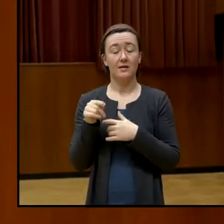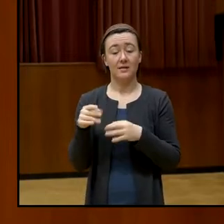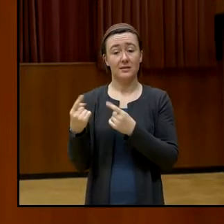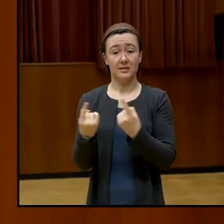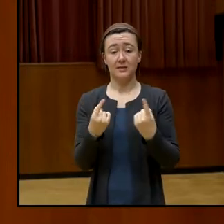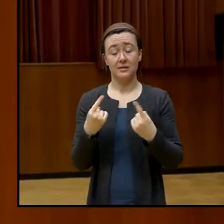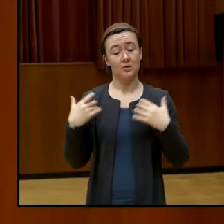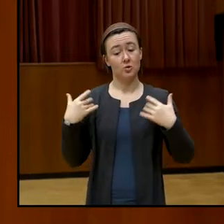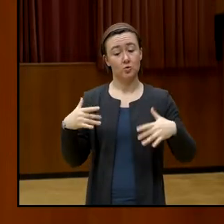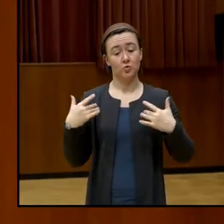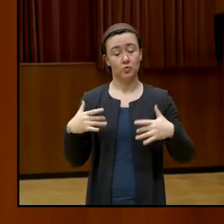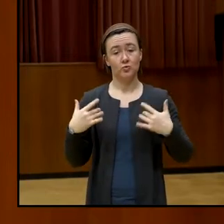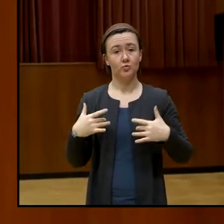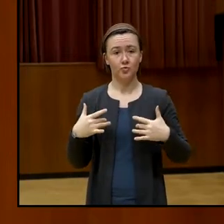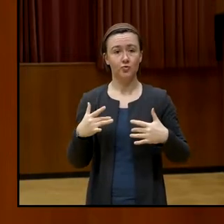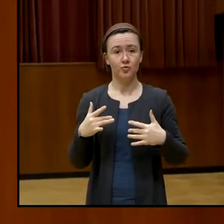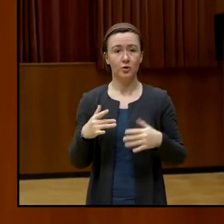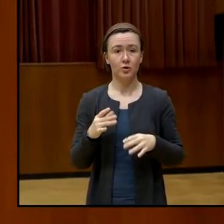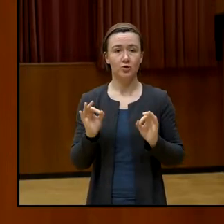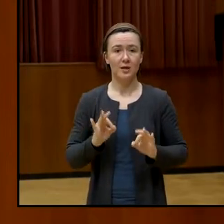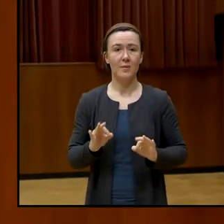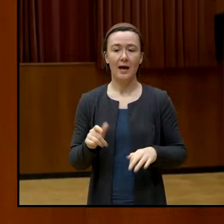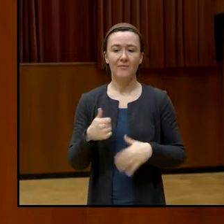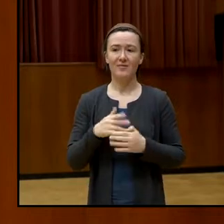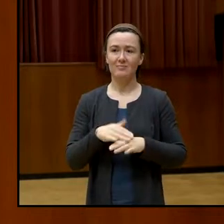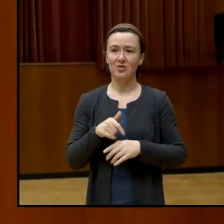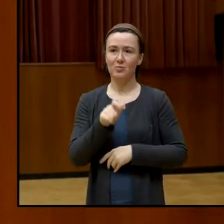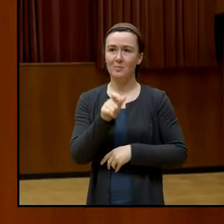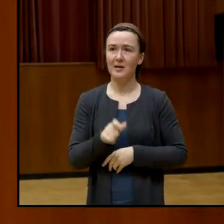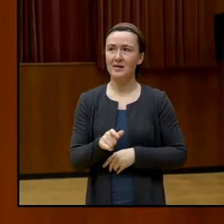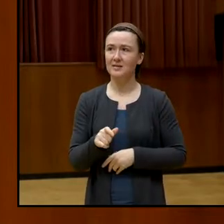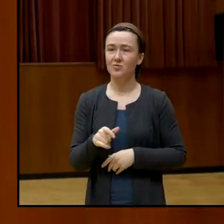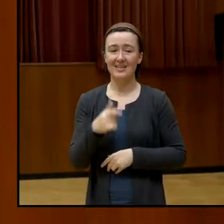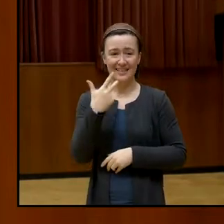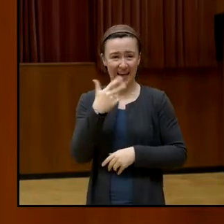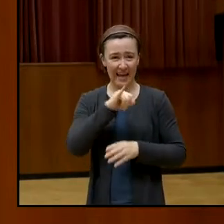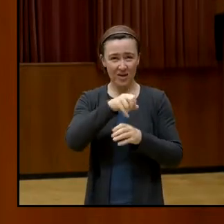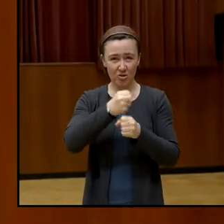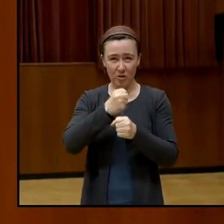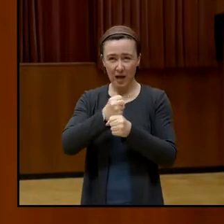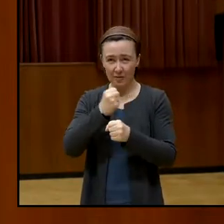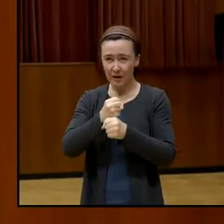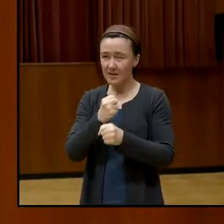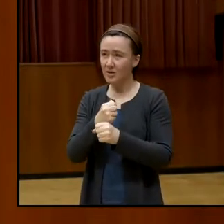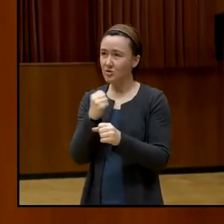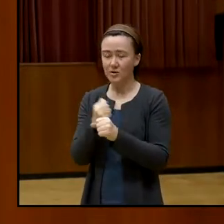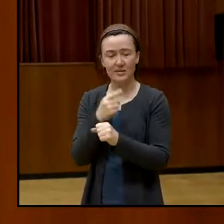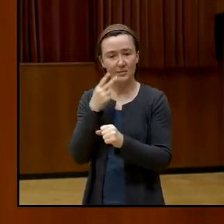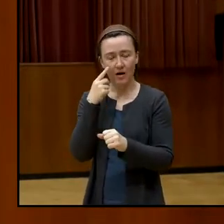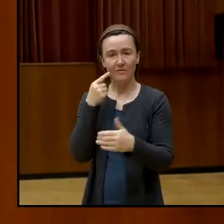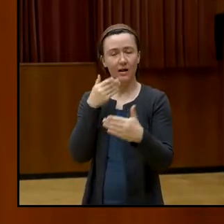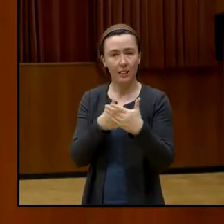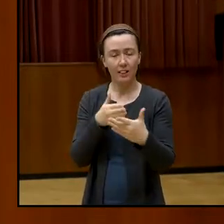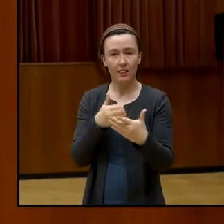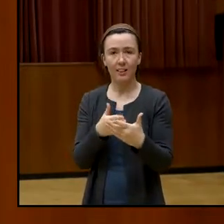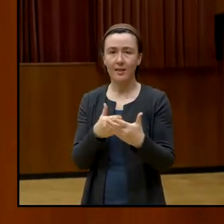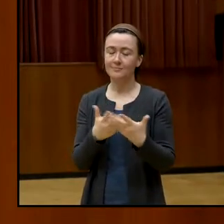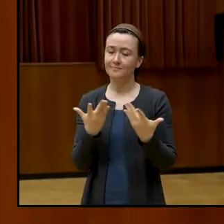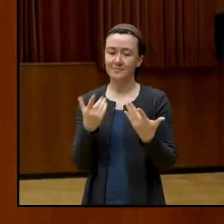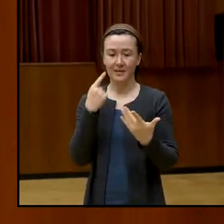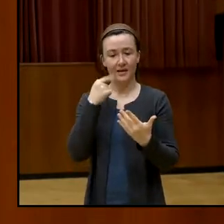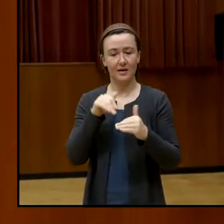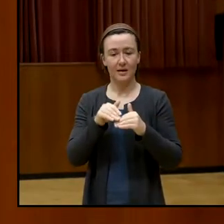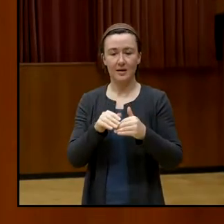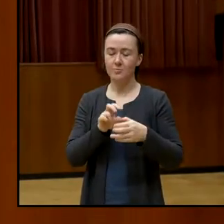aber wenn man spürt, selbst mit drei Jobs, es läuft was unrund, kann ich nur sagen, herausgehen und sagen, wo